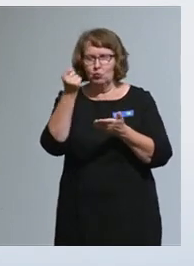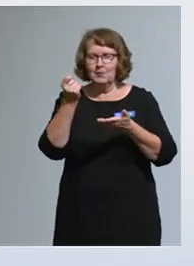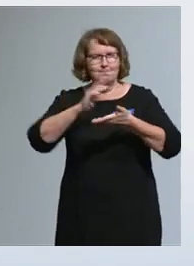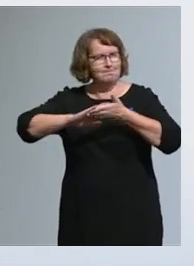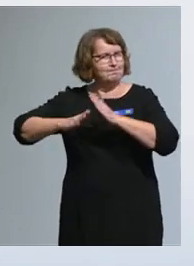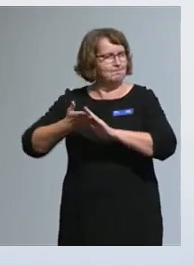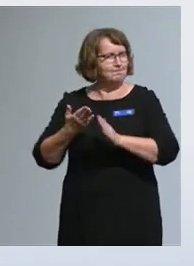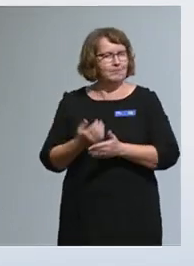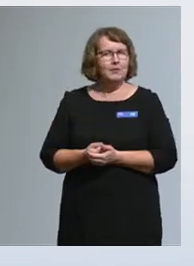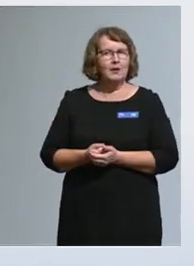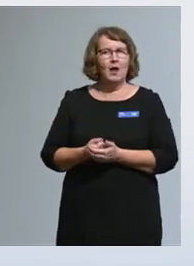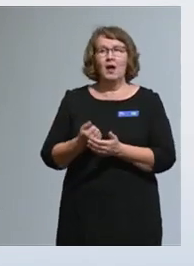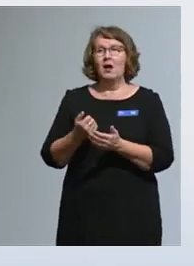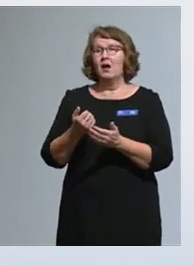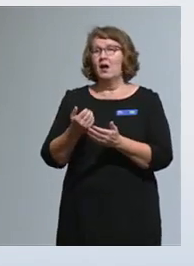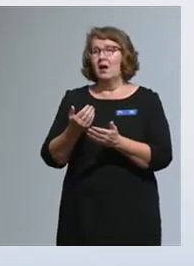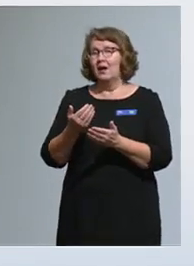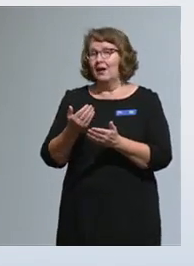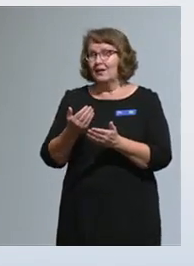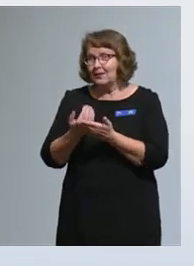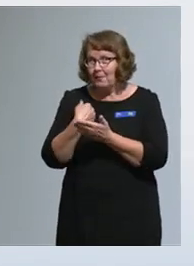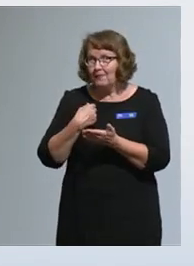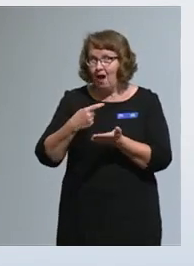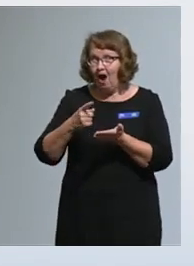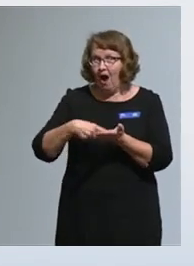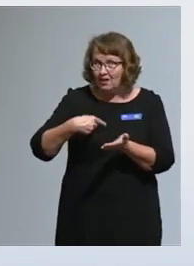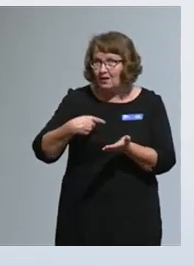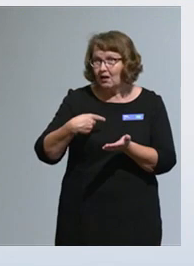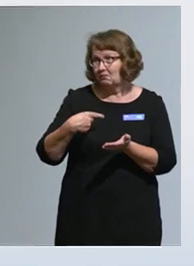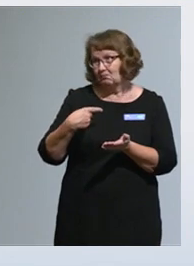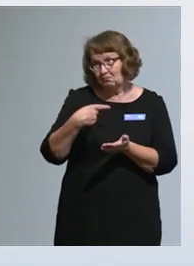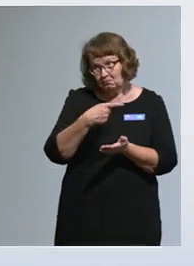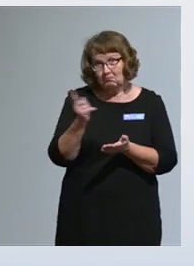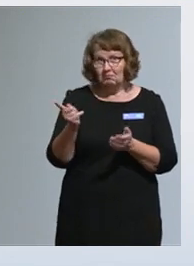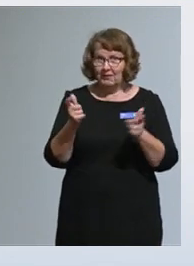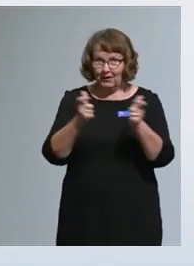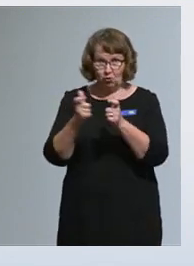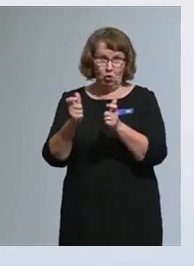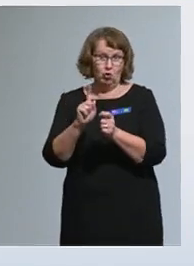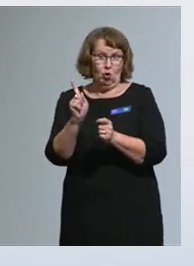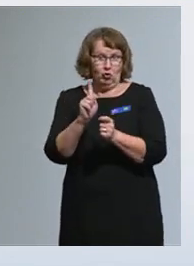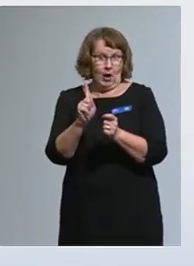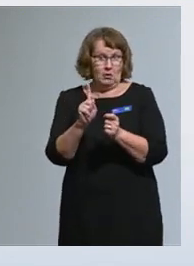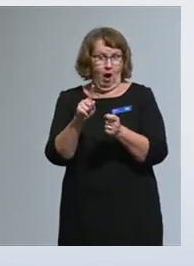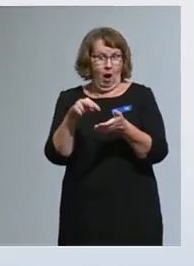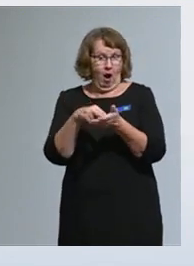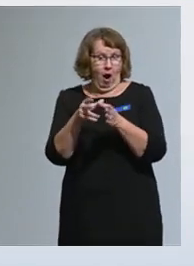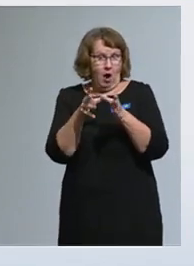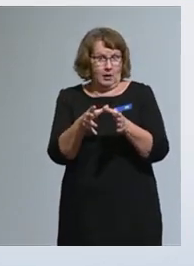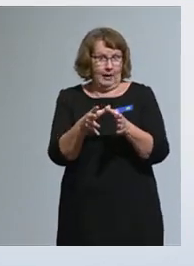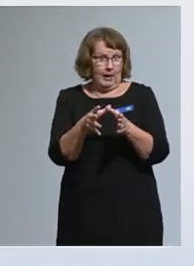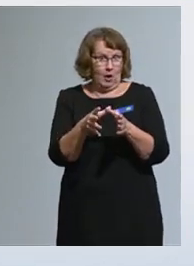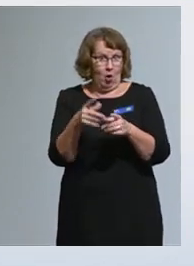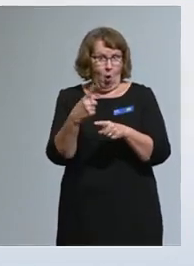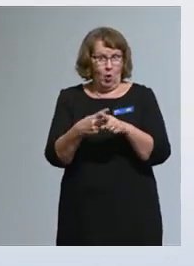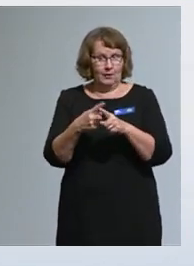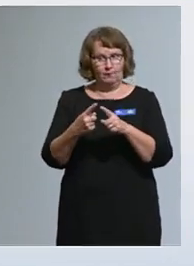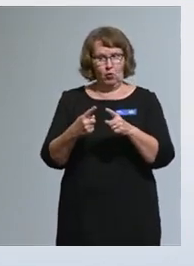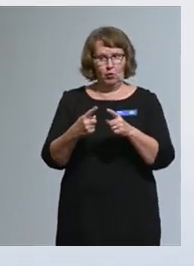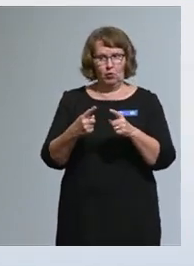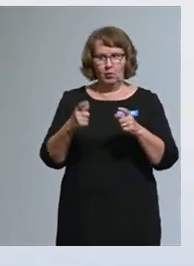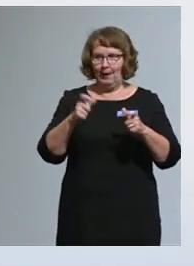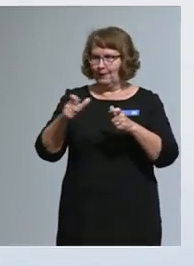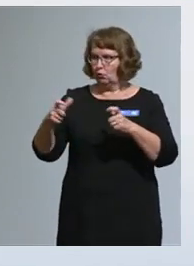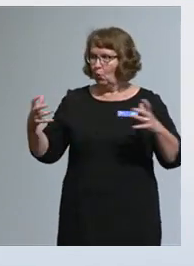Haastamme siksi myös siihen, voitaisiinko joitakin hankkeita toteuttaa tulevaisuudessa laajemmin yhdessä vahvemmin hartioin.